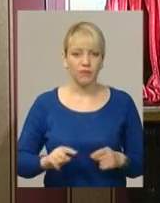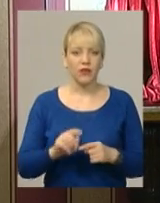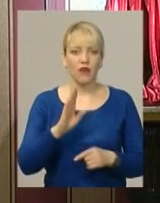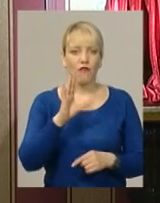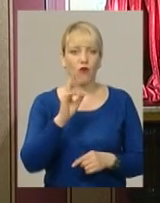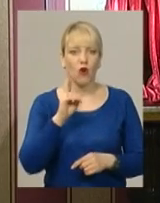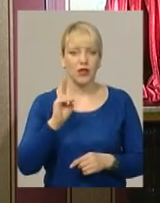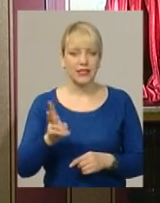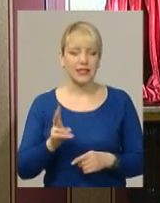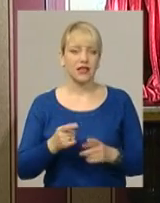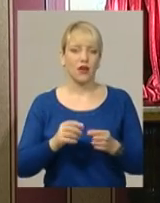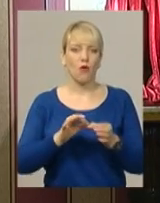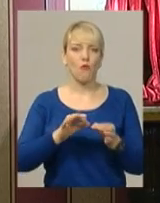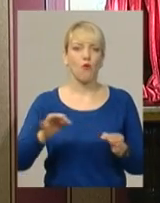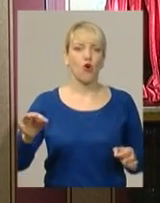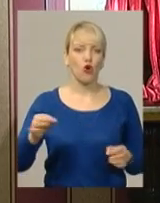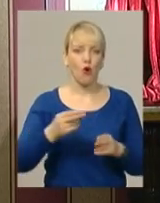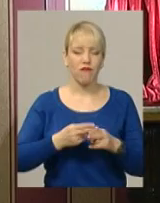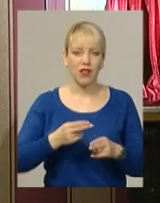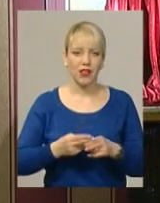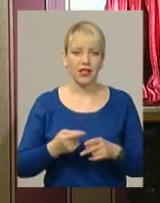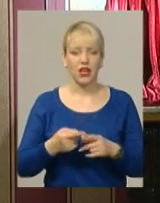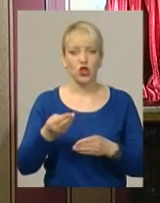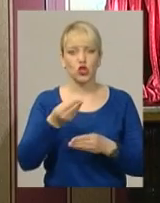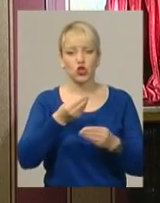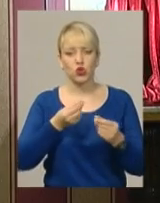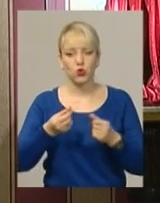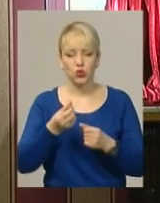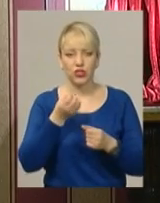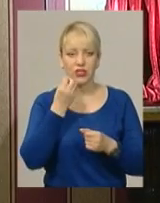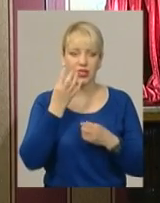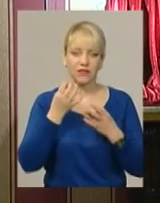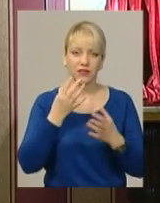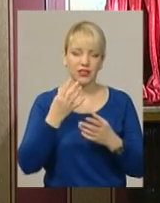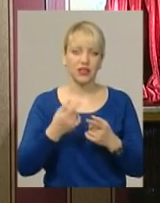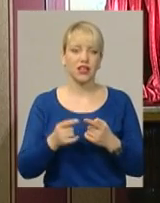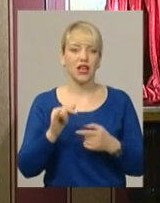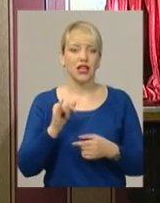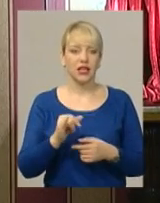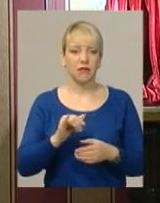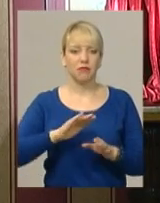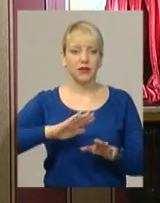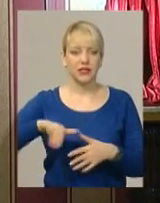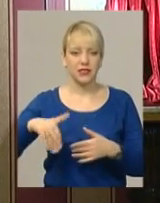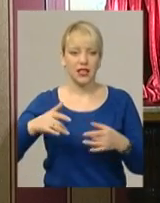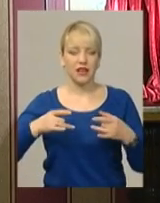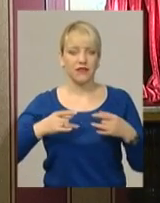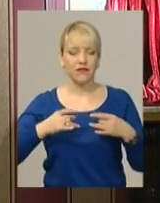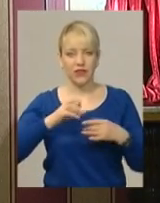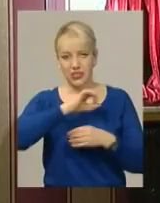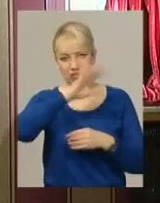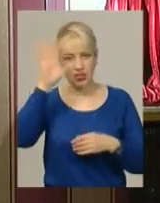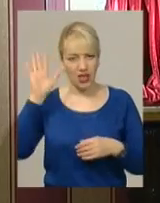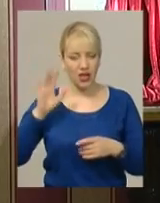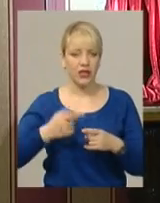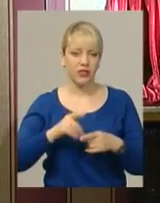іноді використовували, листочки, окремі деталі квітів. Після весілля цей вінок